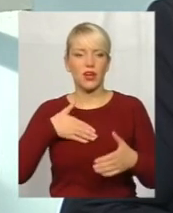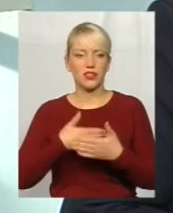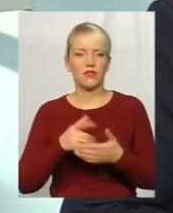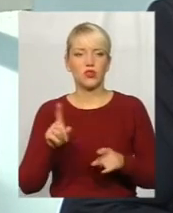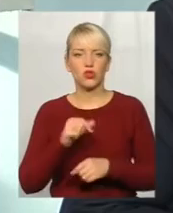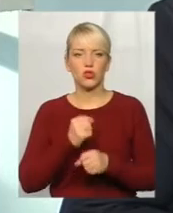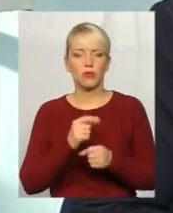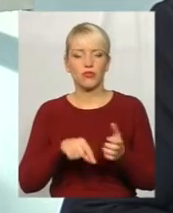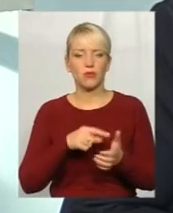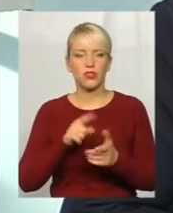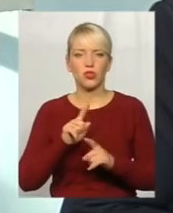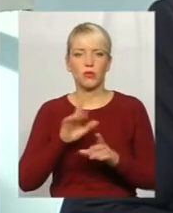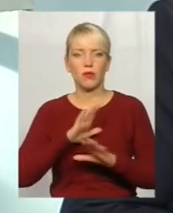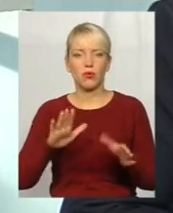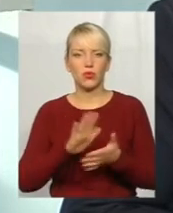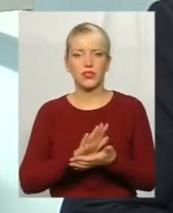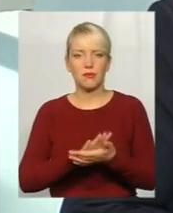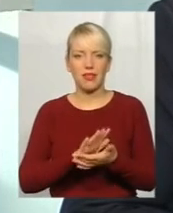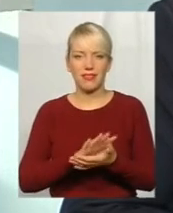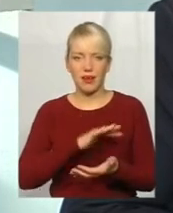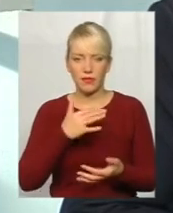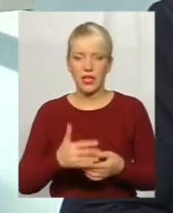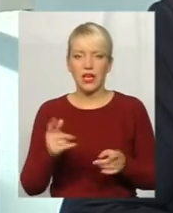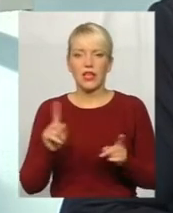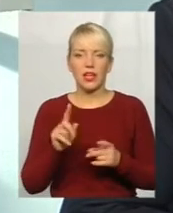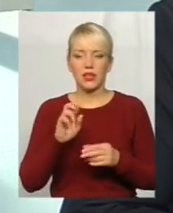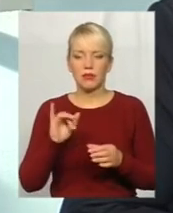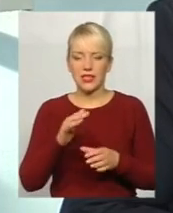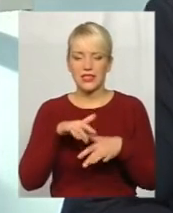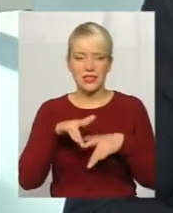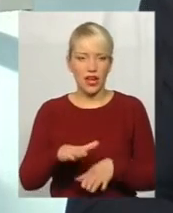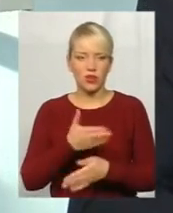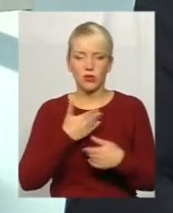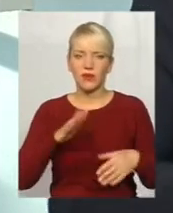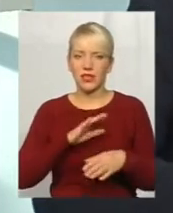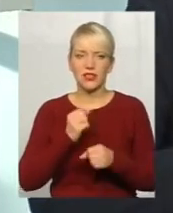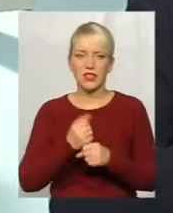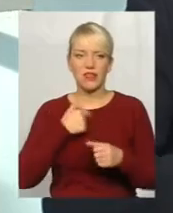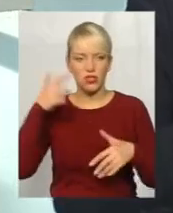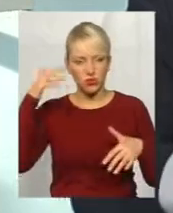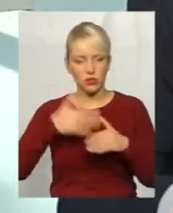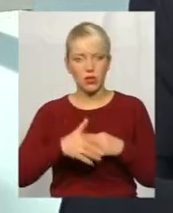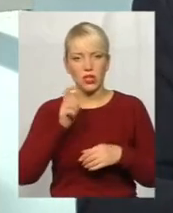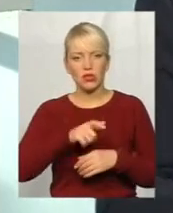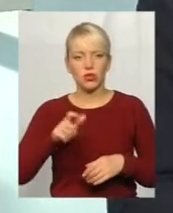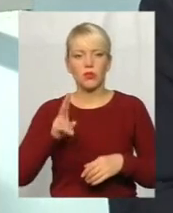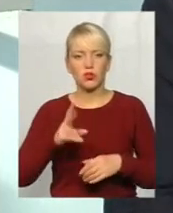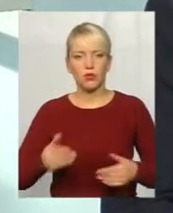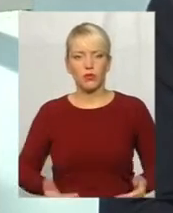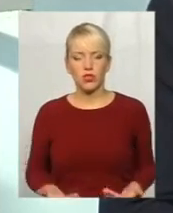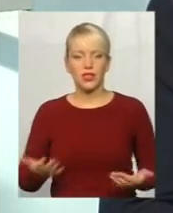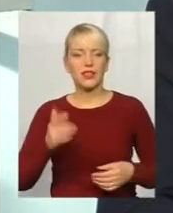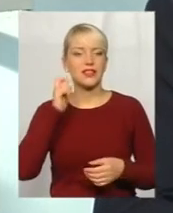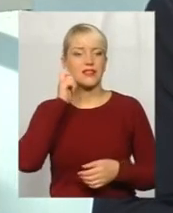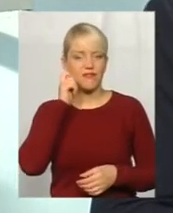що зробити в місті, щоб не було сміття. І ви знаєте, які заходи ми не вживали, я зрозумів, що я вже з людьми, які прожили якийсь вік